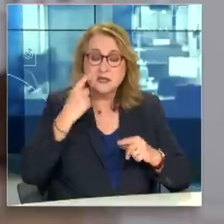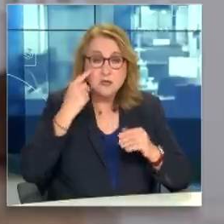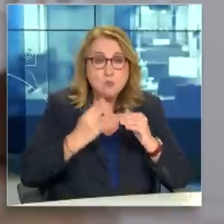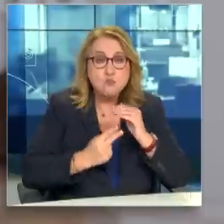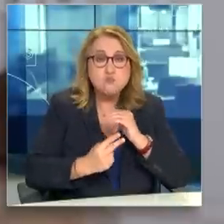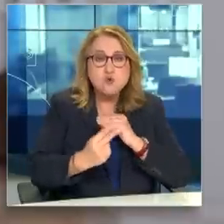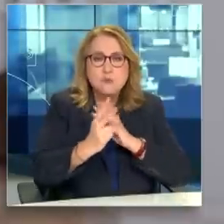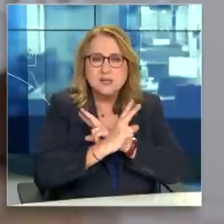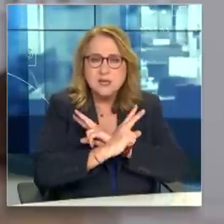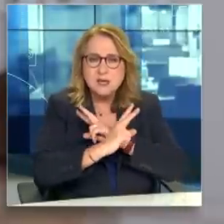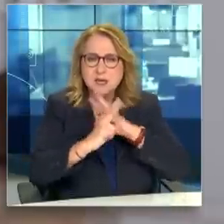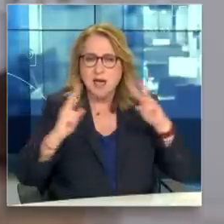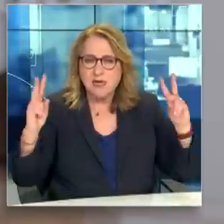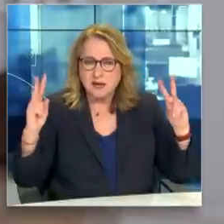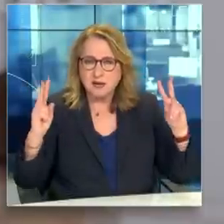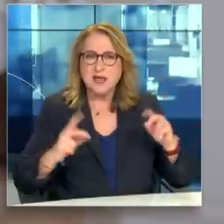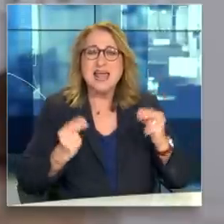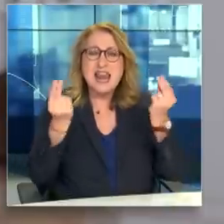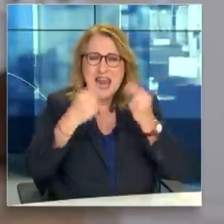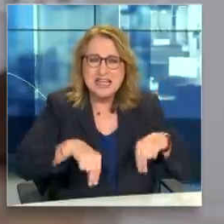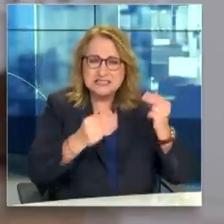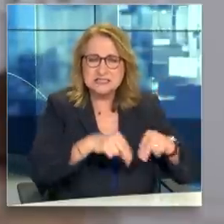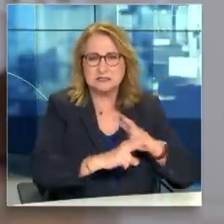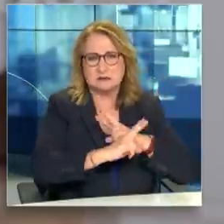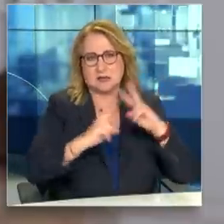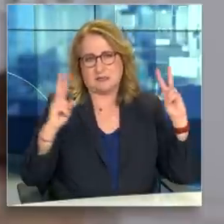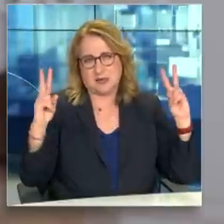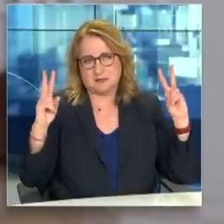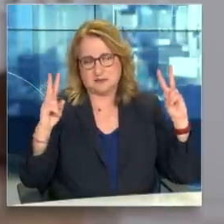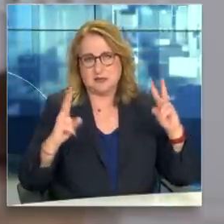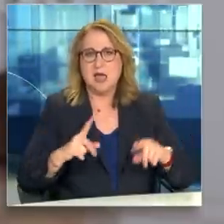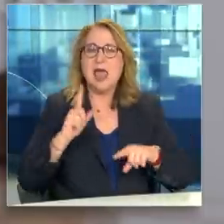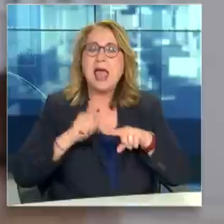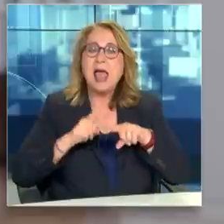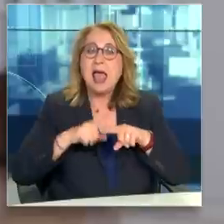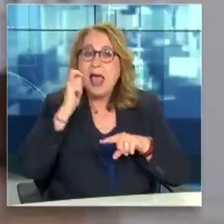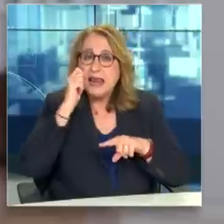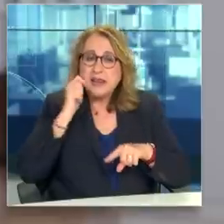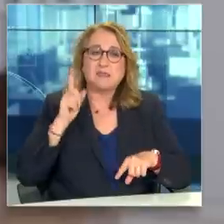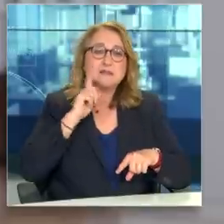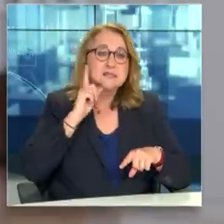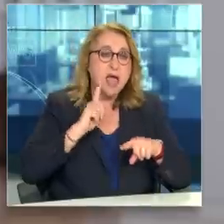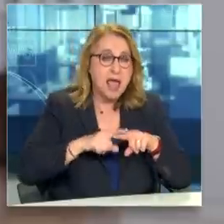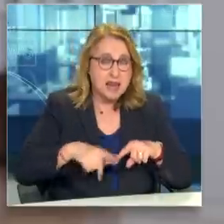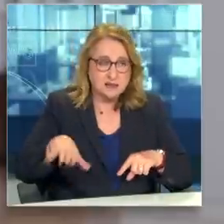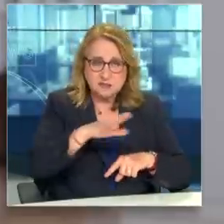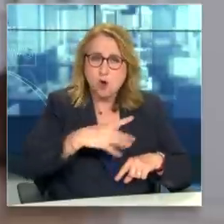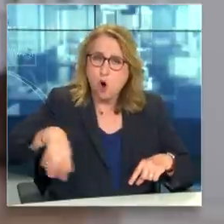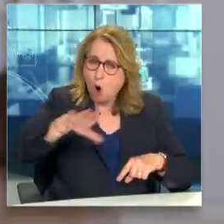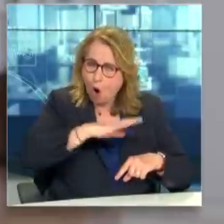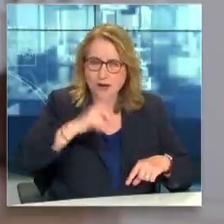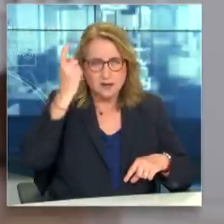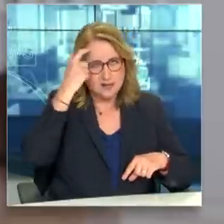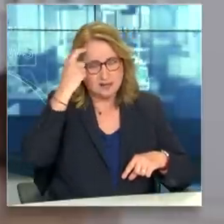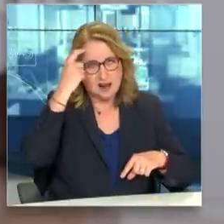Ελληνίδες Έλληνες, είμαι σίγουρος ότι όλοι αντιλαμβανόμαστε τη σημασία των στιγμών, καθώς η χώρα μας από